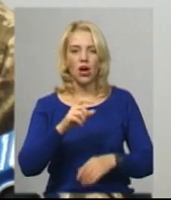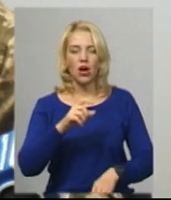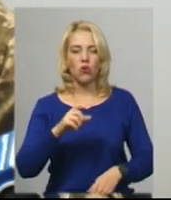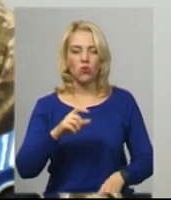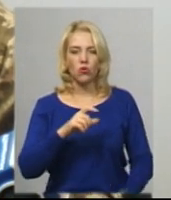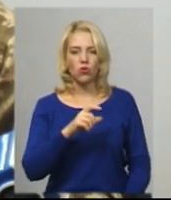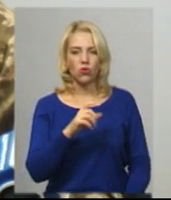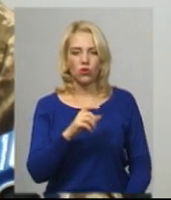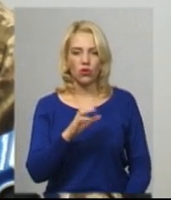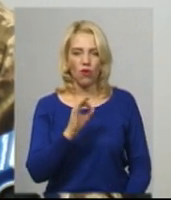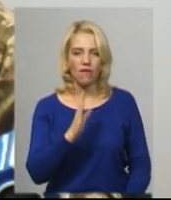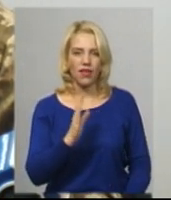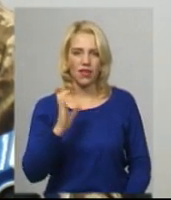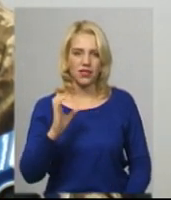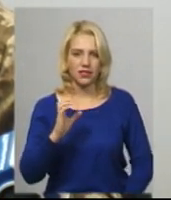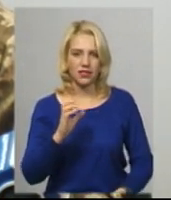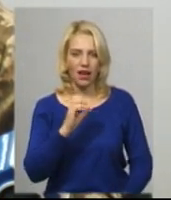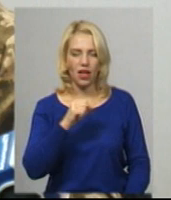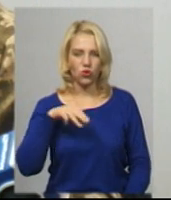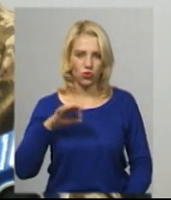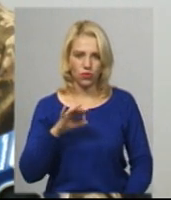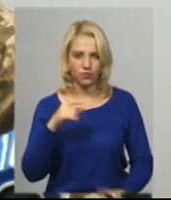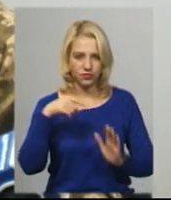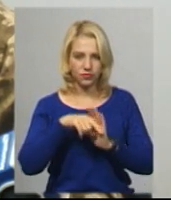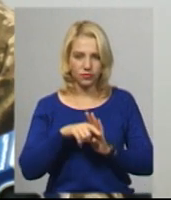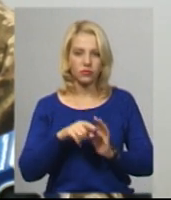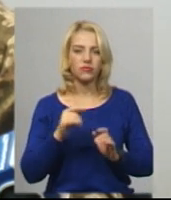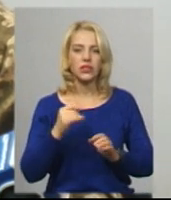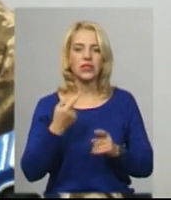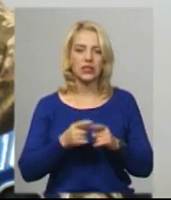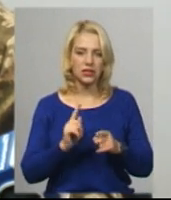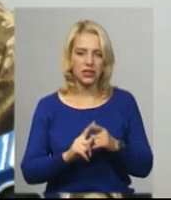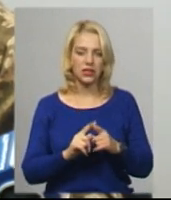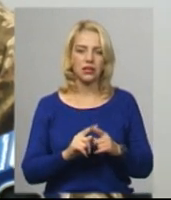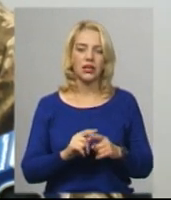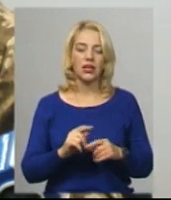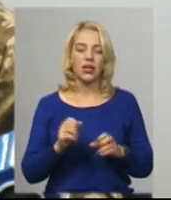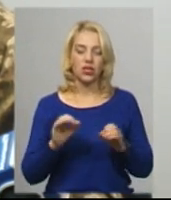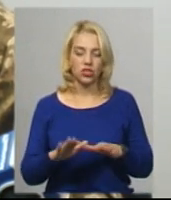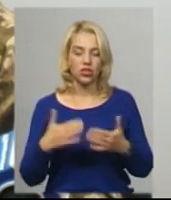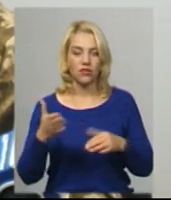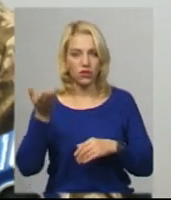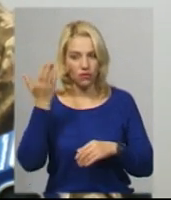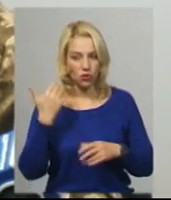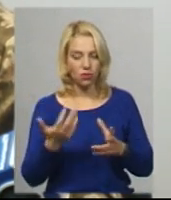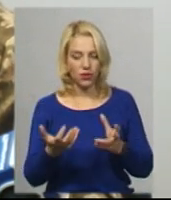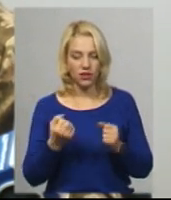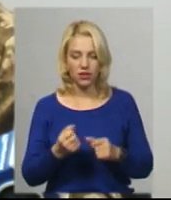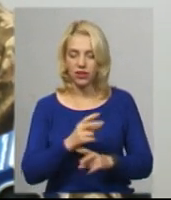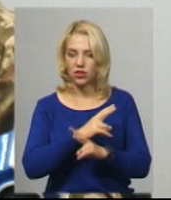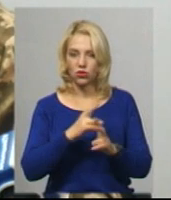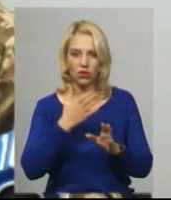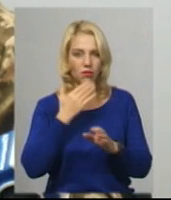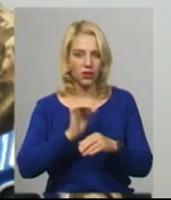ООС. Це рішення давно прийнято, і жоден призовник не направлявся і не направляється в Смельницької